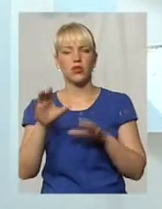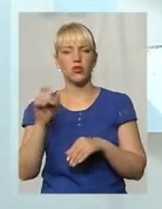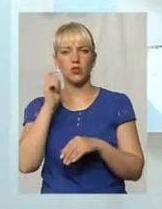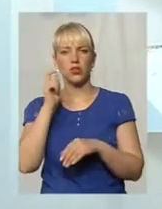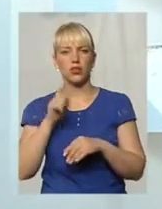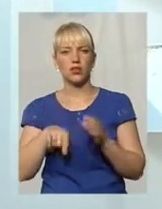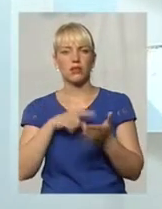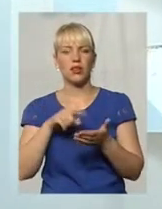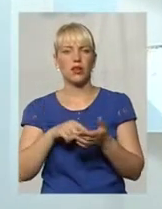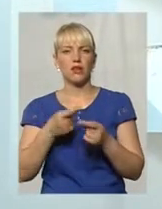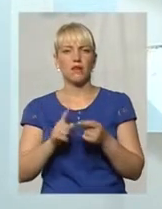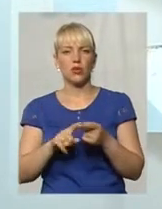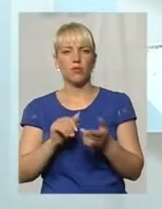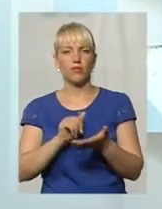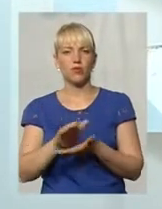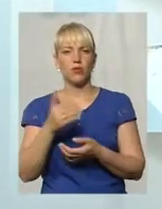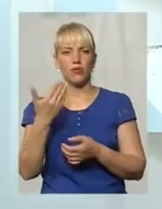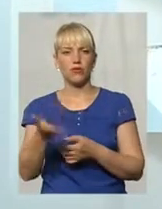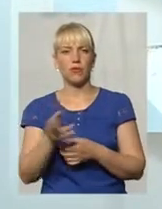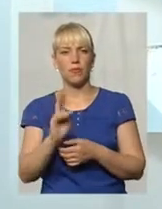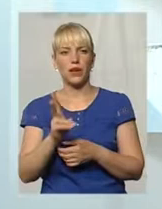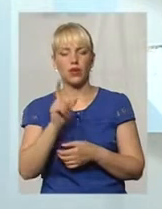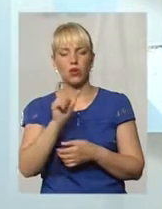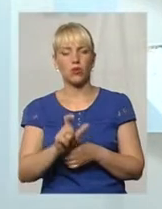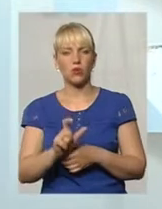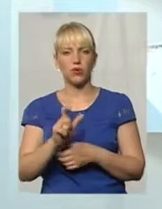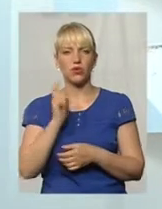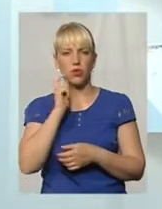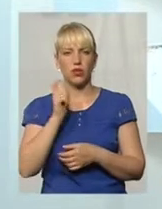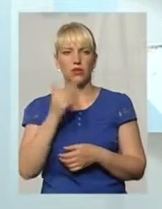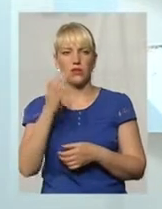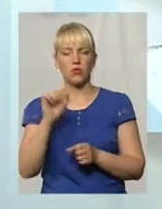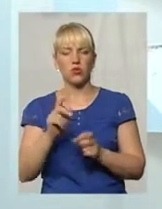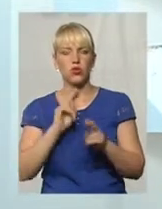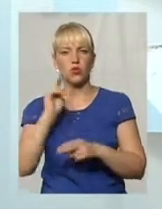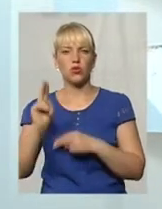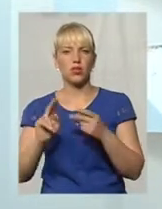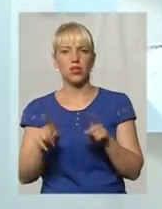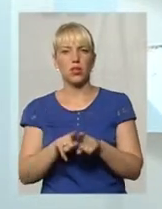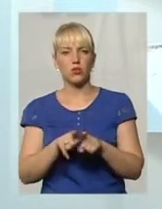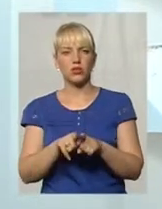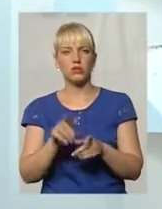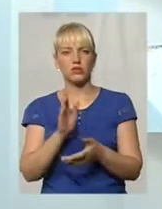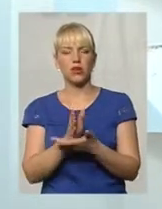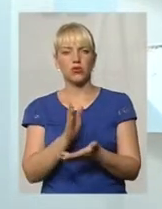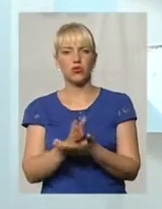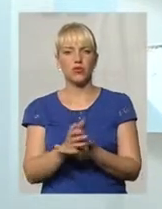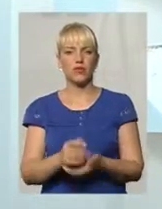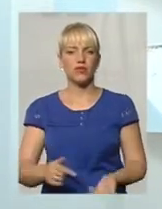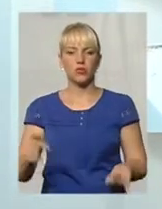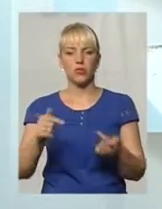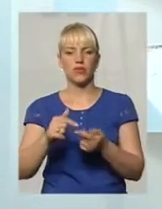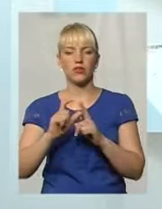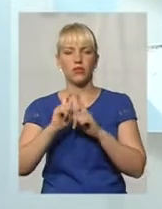Питання в тому, відмови вам, як громадянці України, ви можете оскаржувати також, маючи відповідну